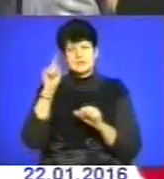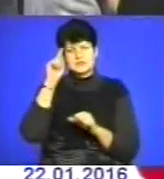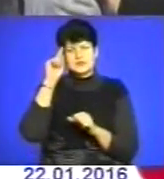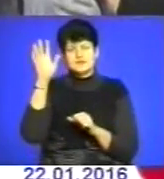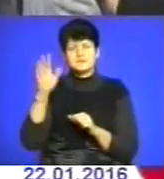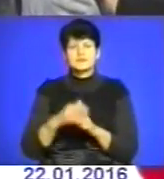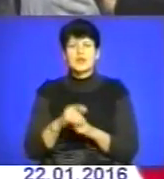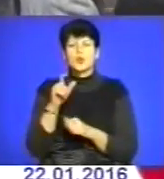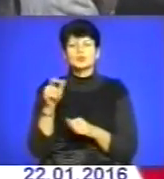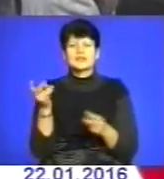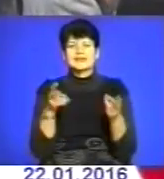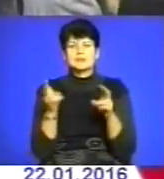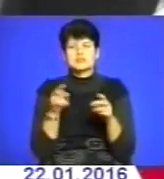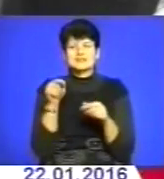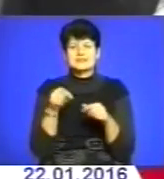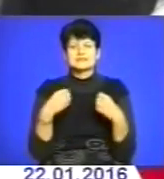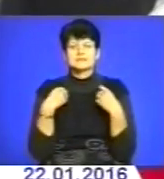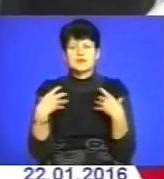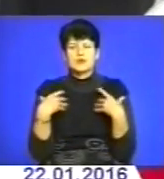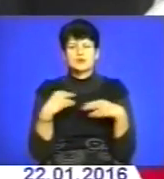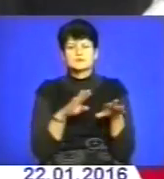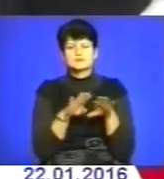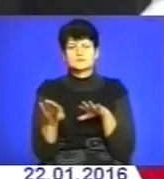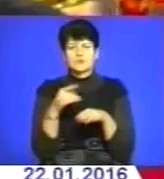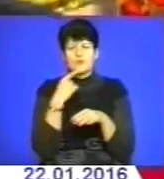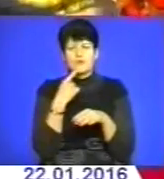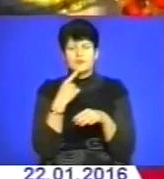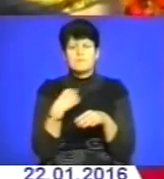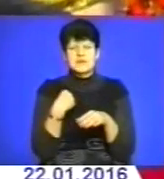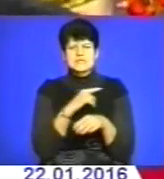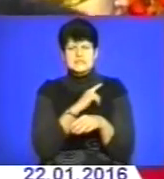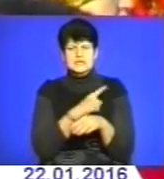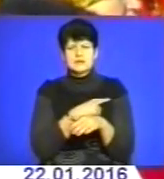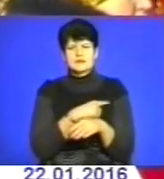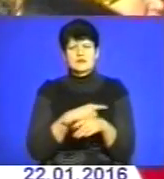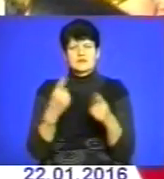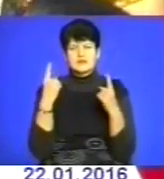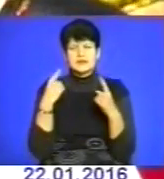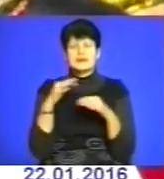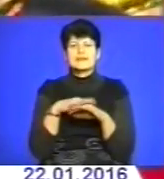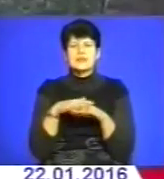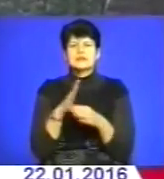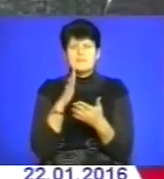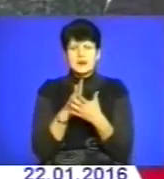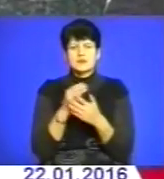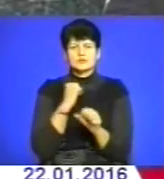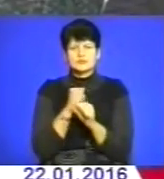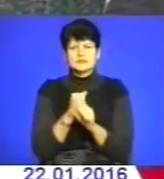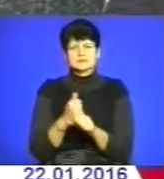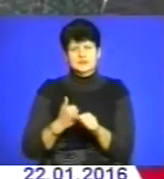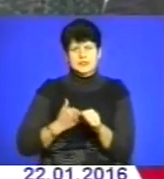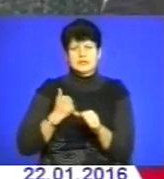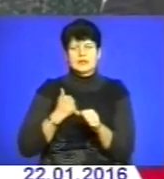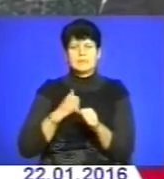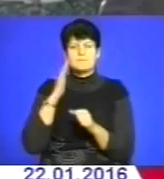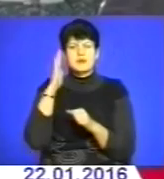Люди, які прийшли на ці урочистості, одноголосно стверджують, що ми – сильна і велика нація, яка має творити гідне майбутнє. Це